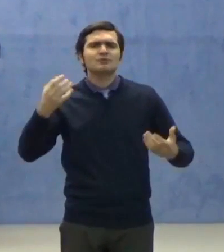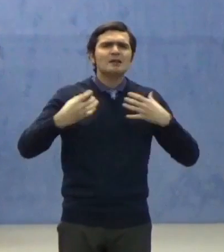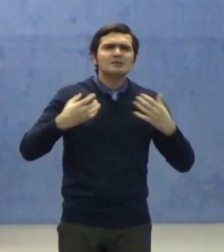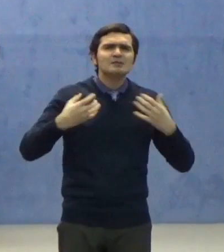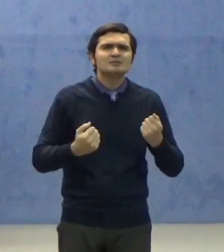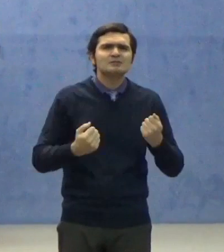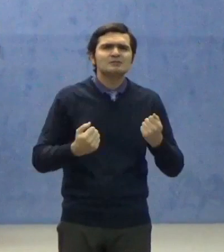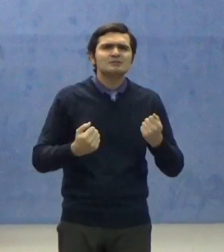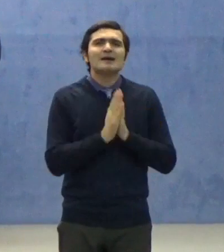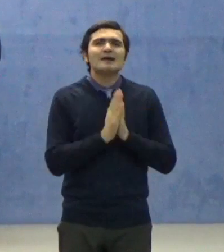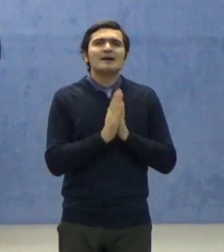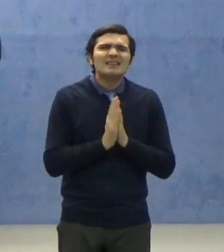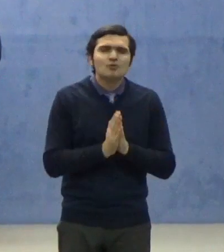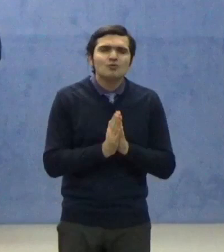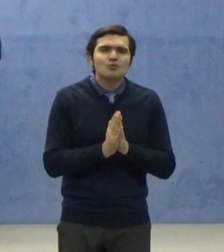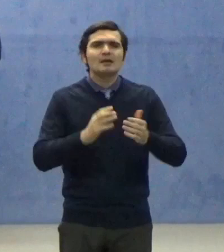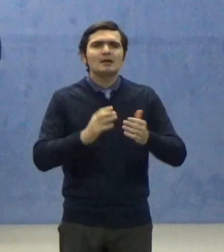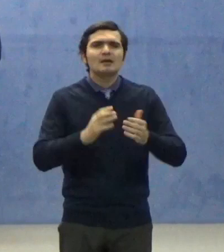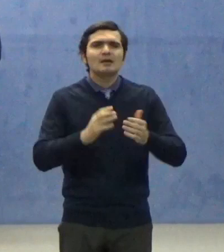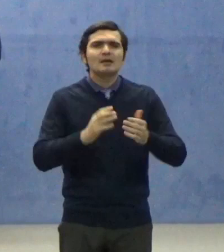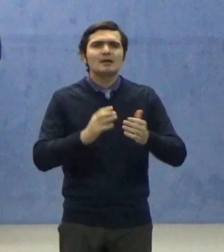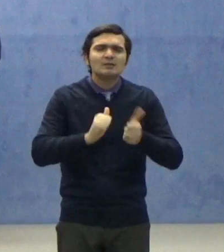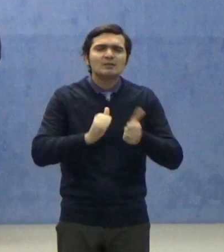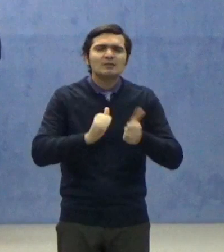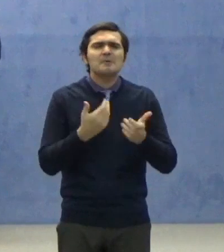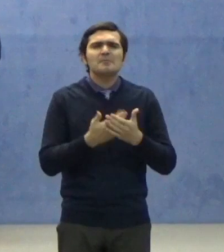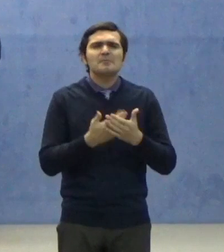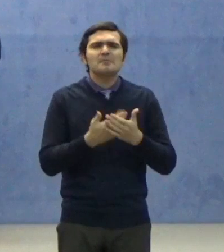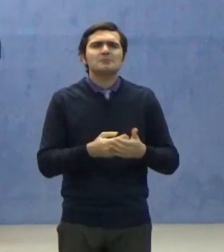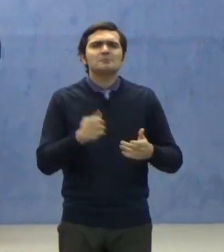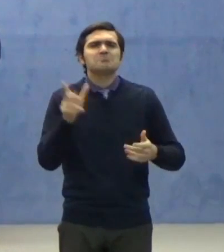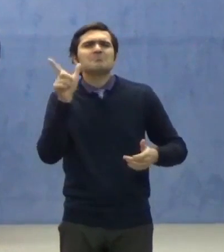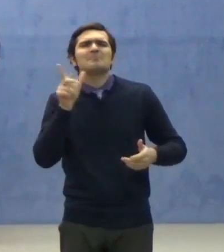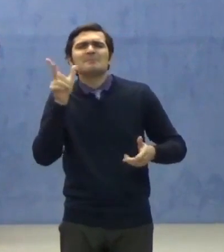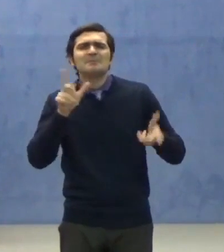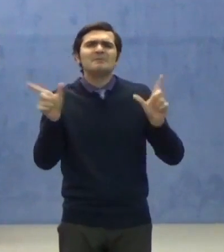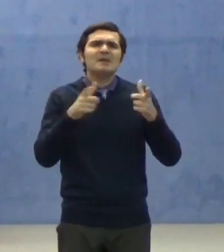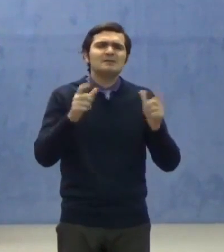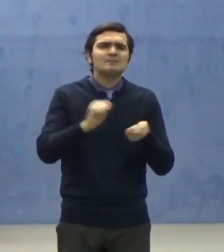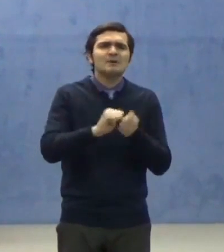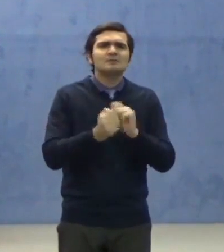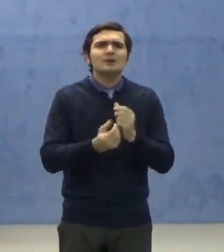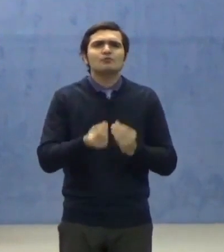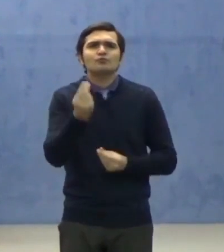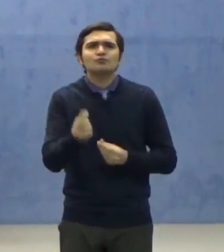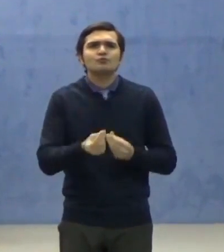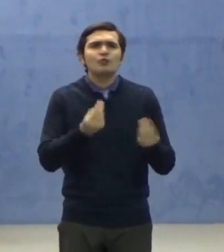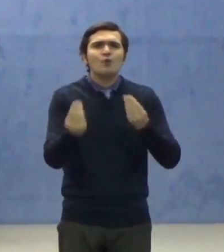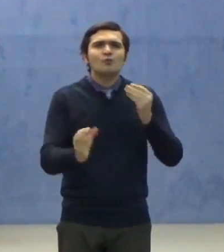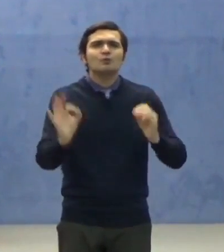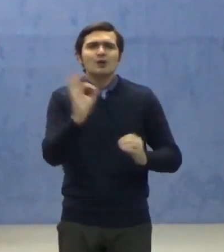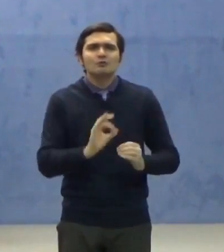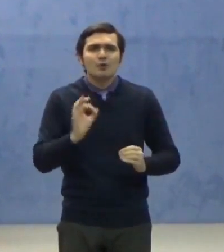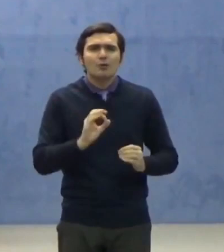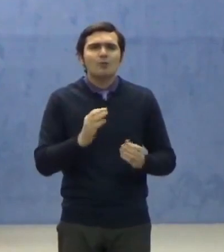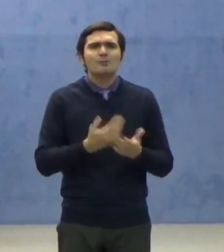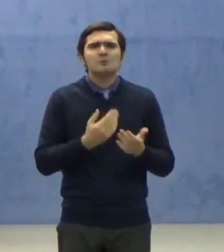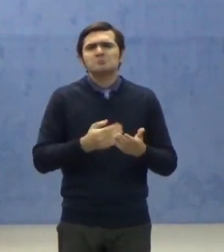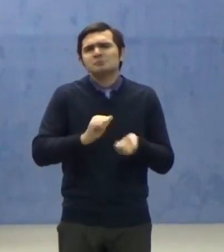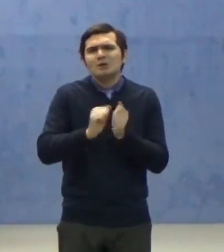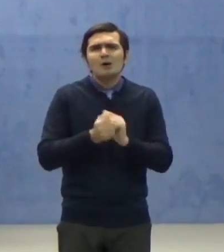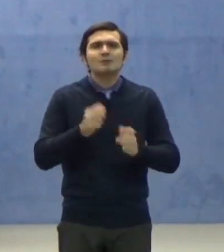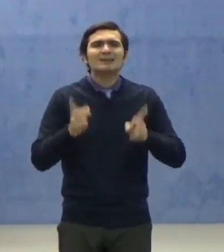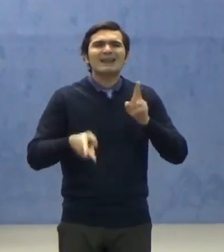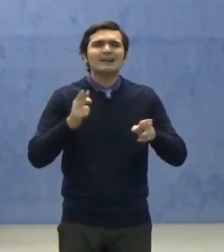religioase, sportive, de divertisment sau jocuri de noroc, de tratament balnear